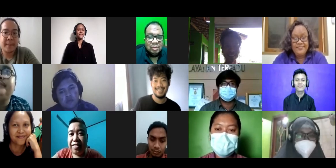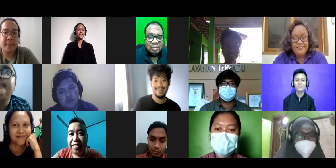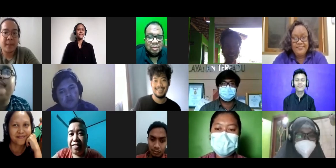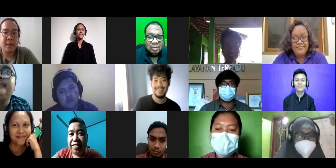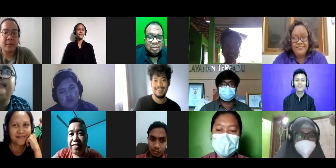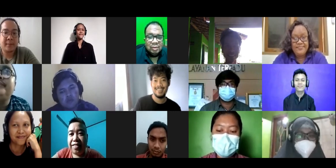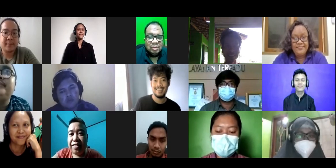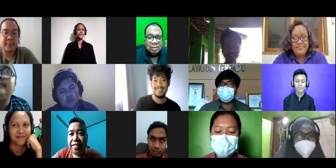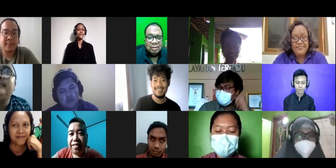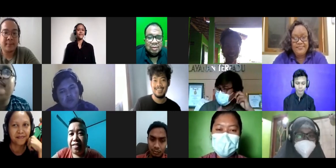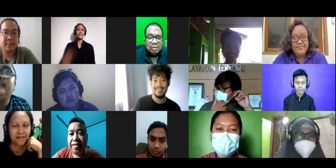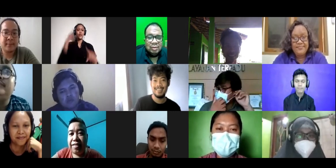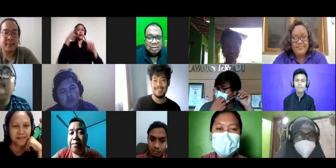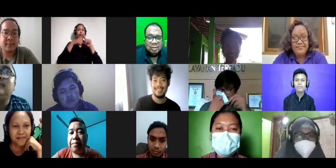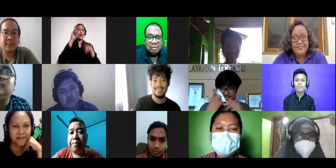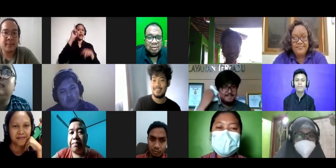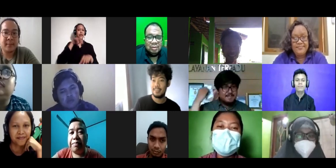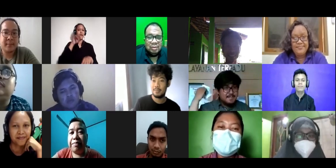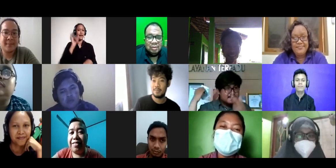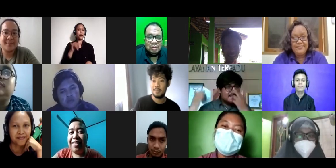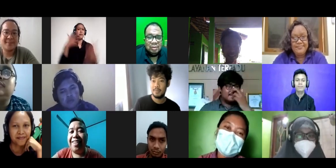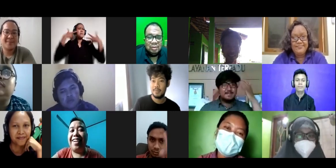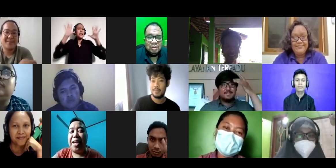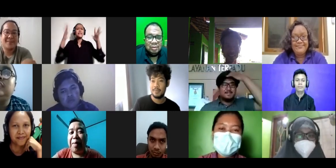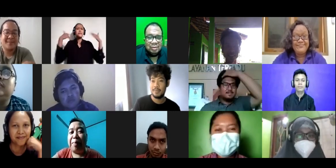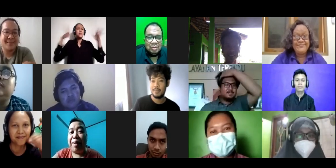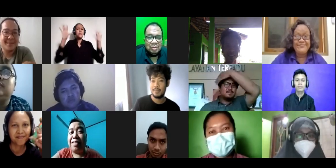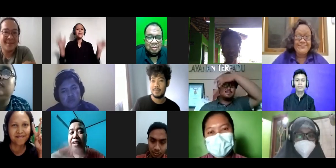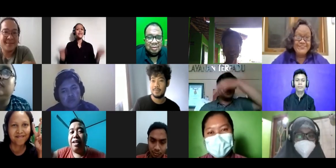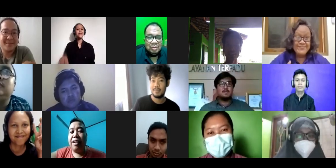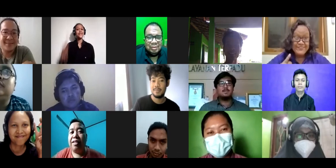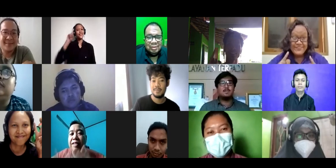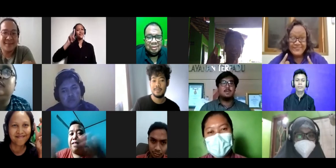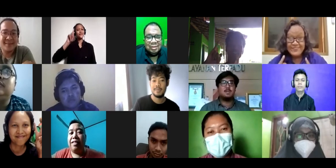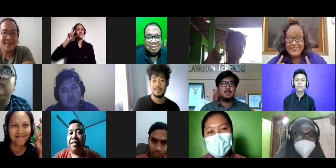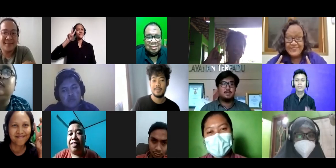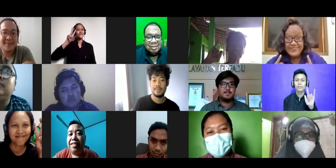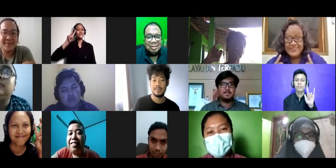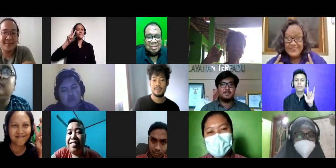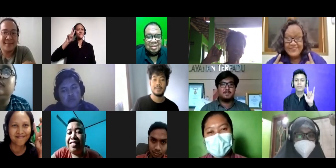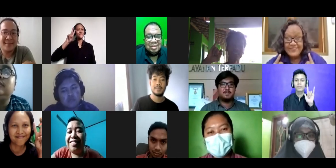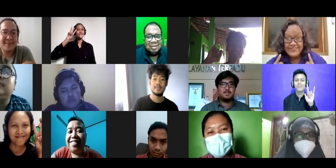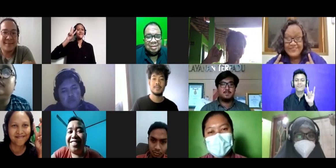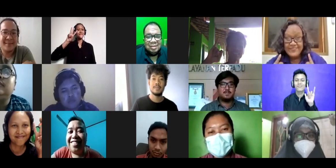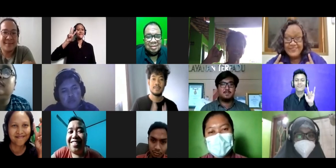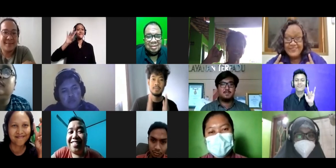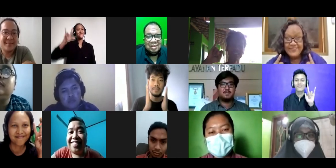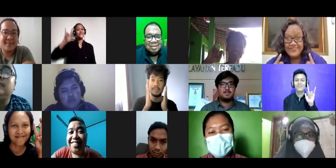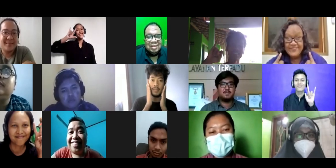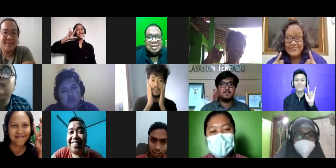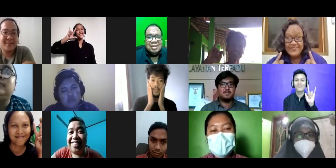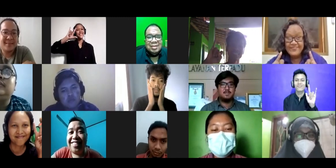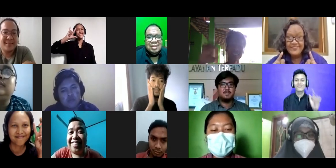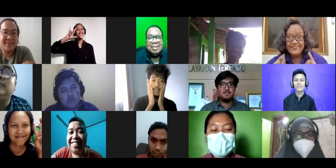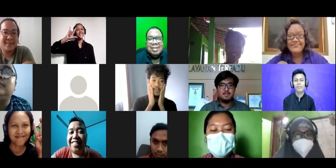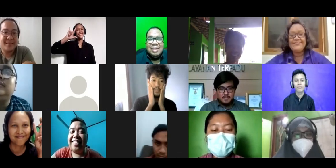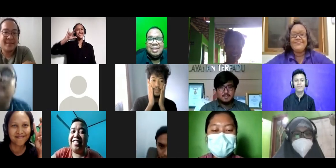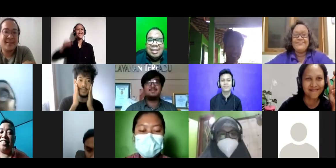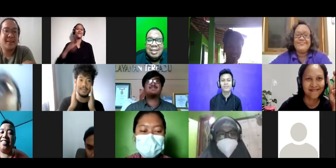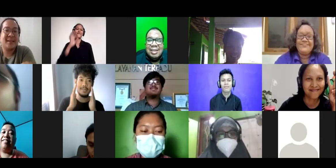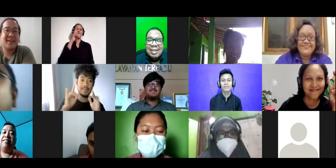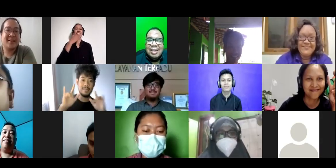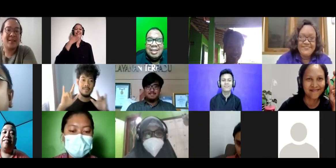Satu kali lagi, gaya bebas. Satu, dua, tiga. Baik, terima kasih.